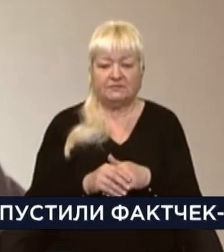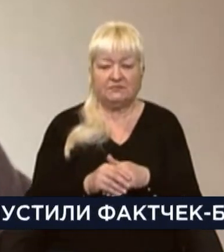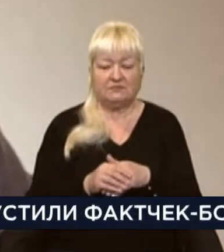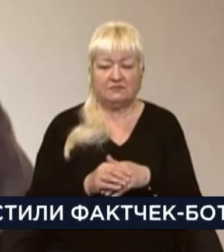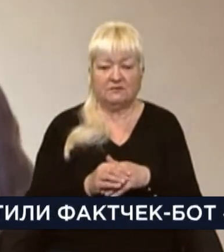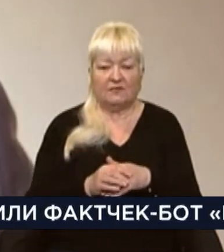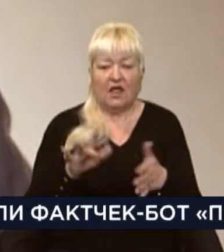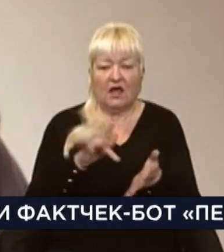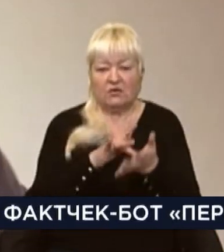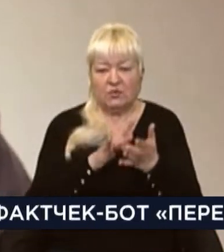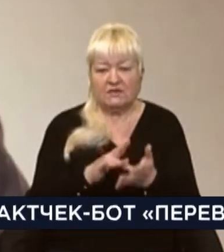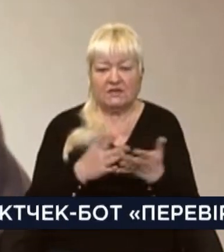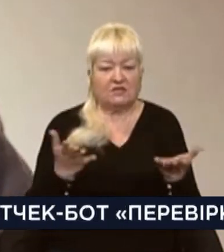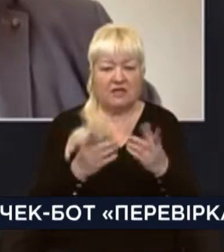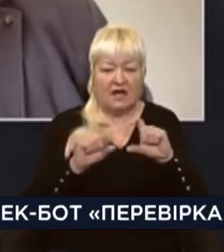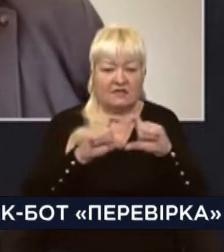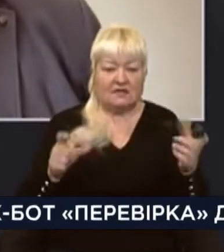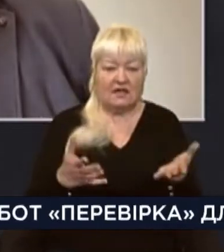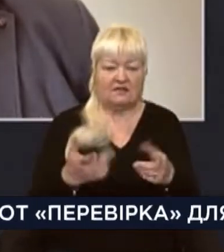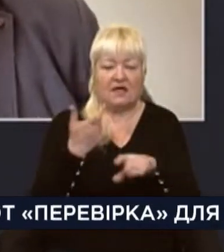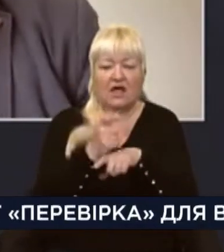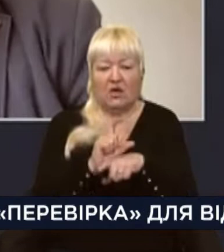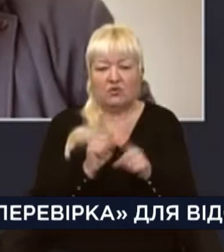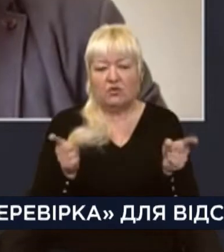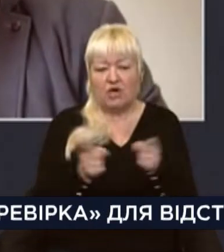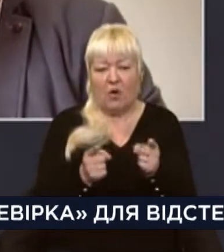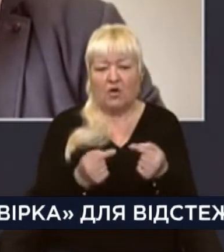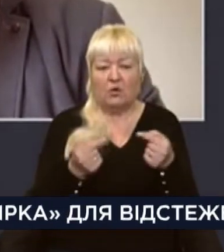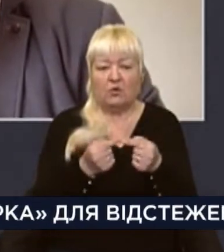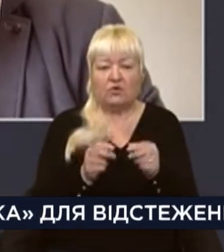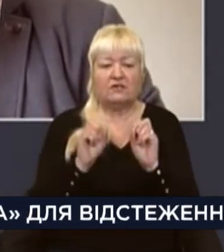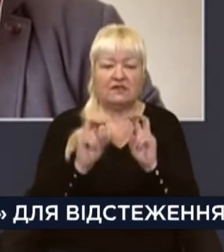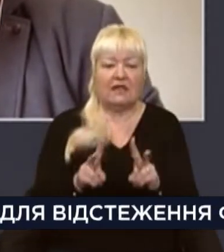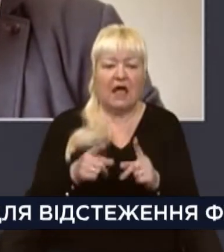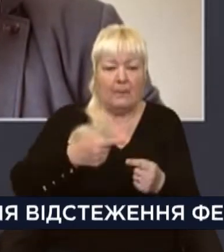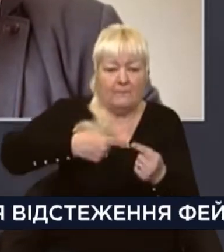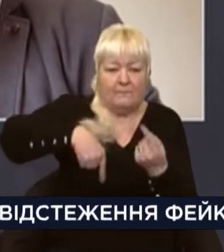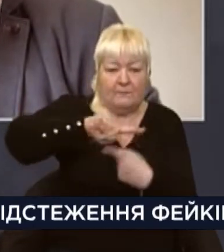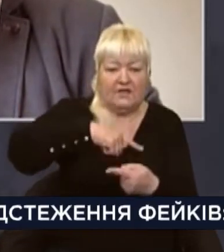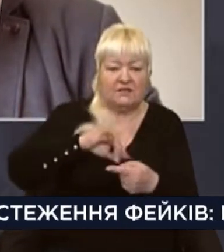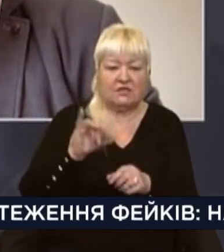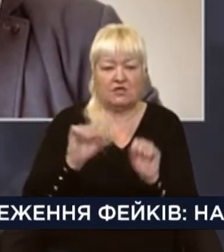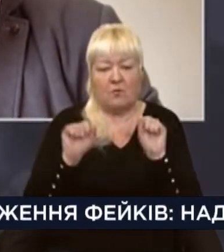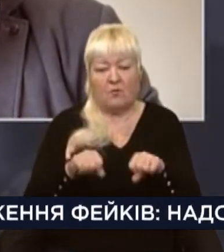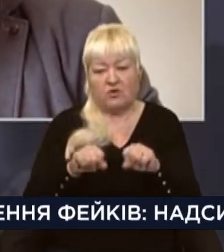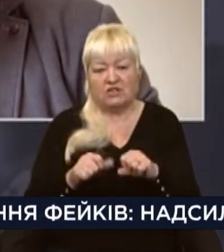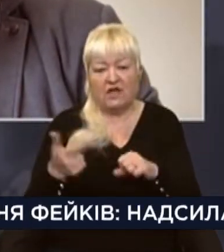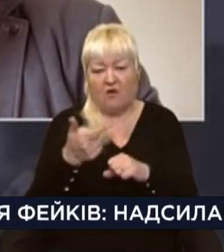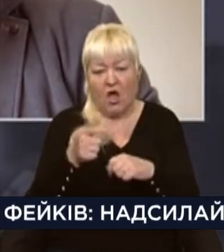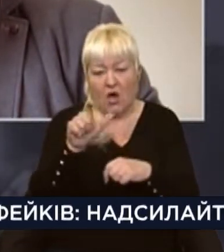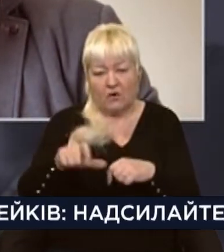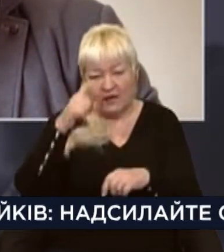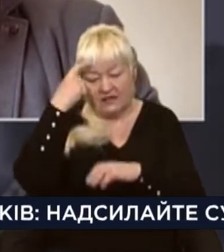автова компанія, туристична агенція. Пане Олексій, дуже коротке уточнення. Як бізнесу і, можливо, чи можуть громадяни